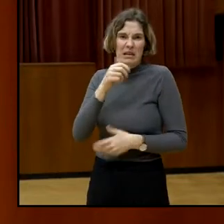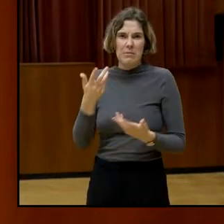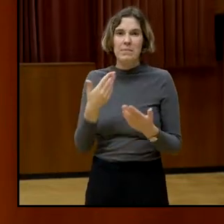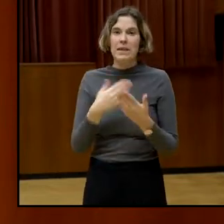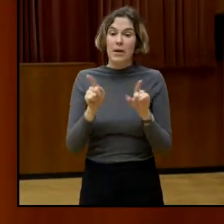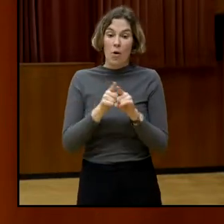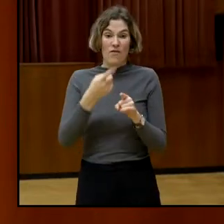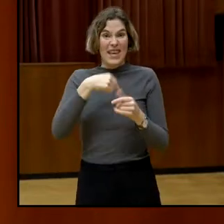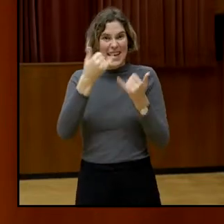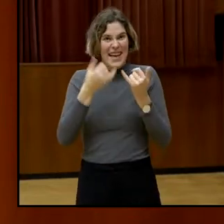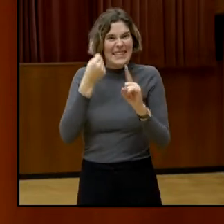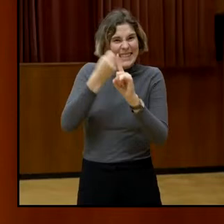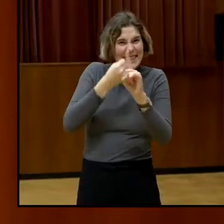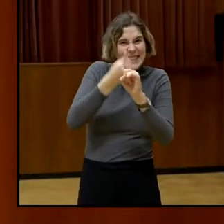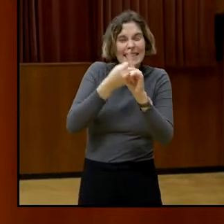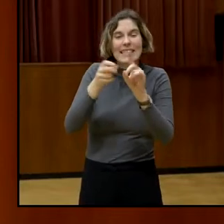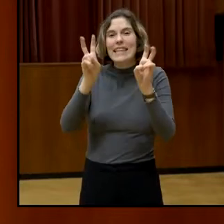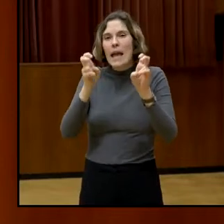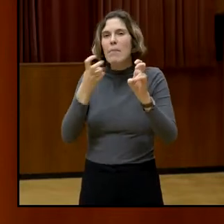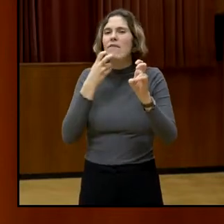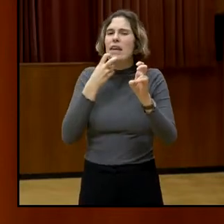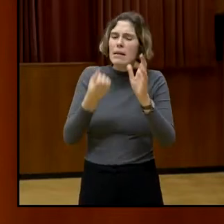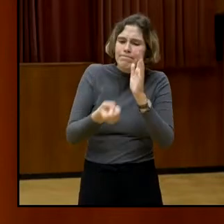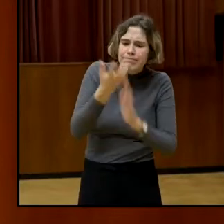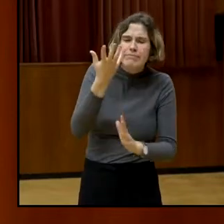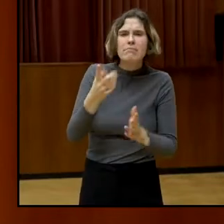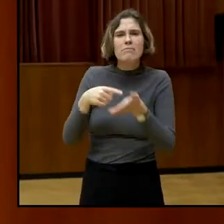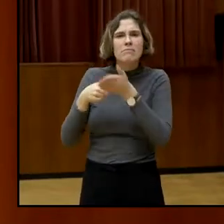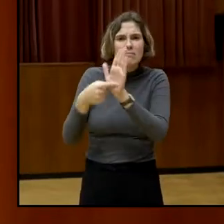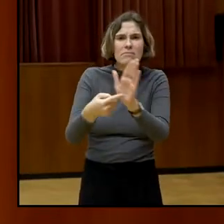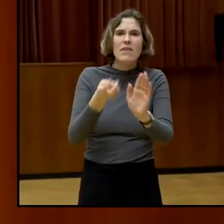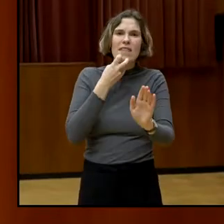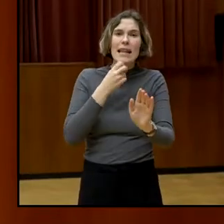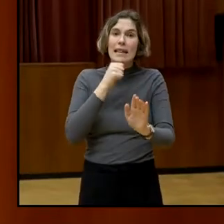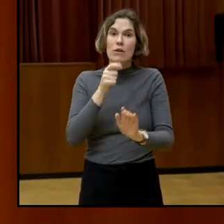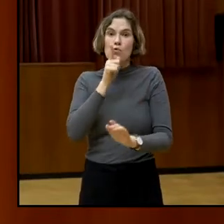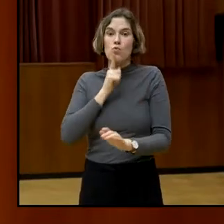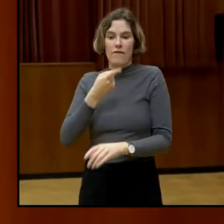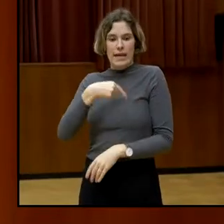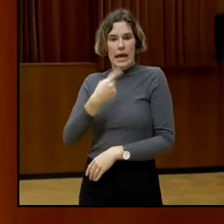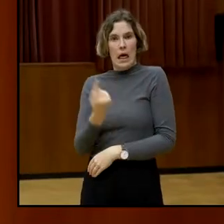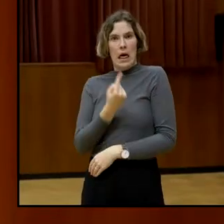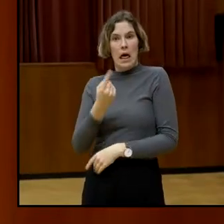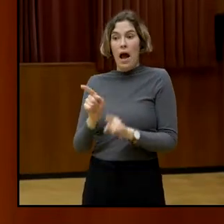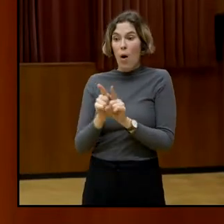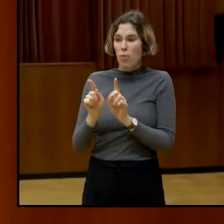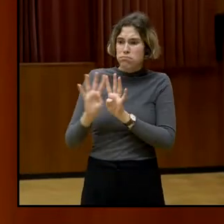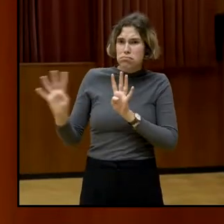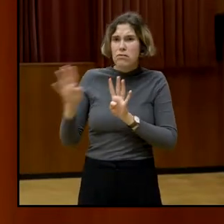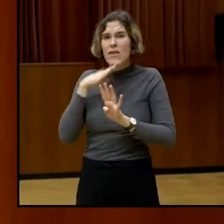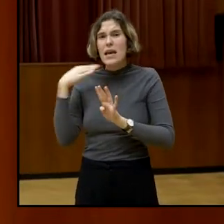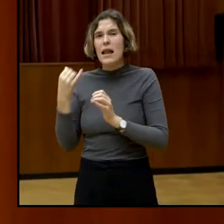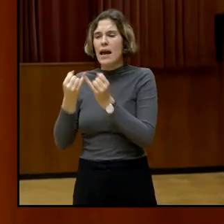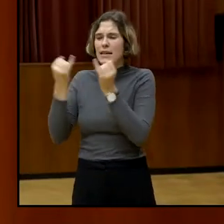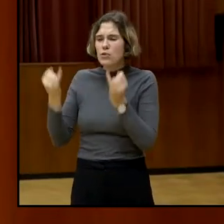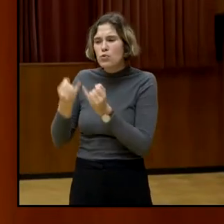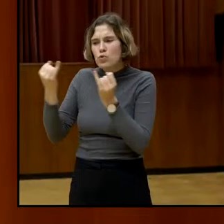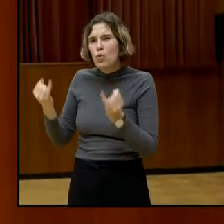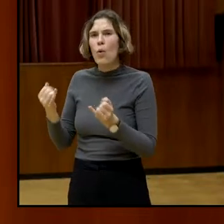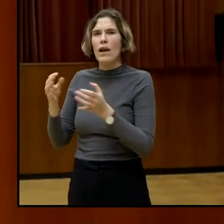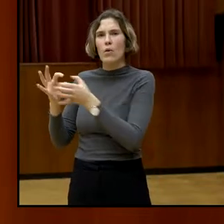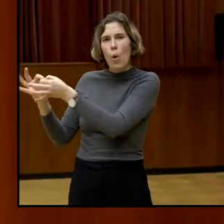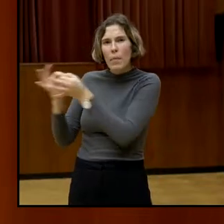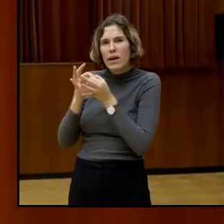Thema zu thematisieren und nicht wir alleine, sondern auch viele andere Institutionen und KooperationspartnerInnen sind da